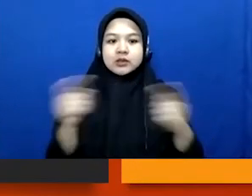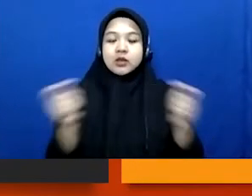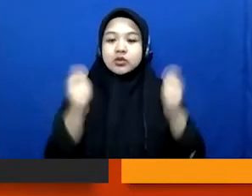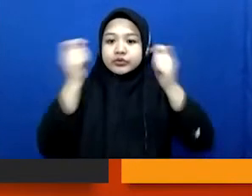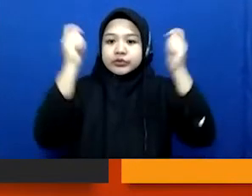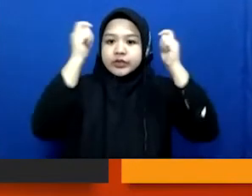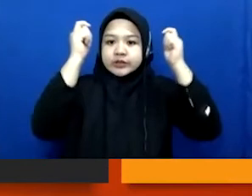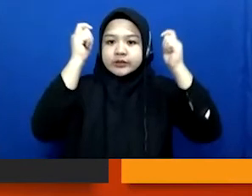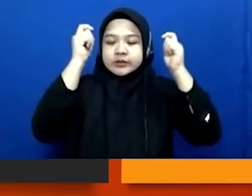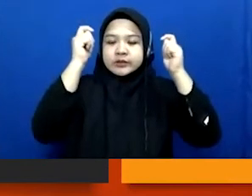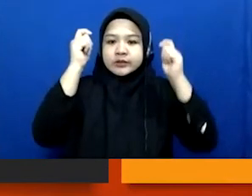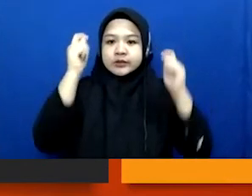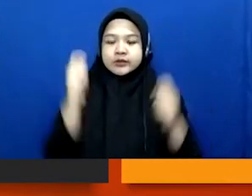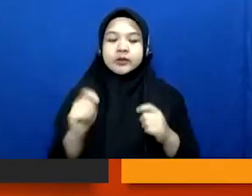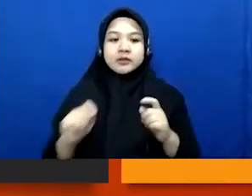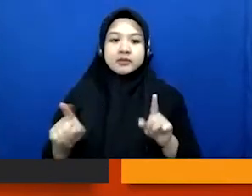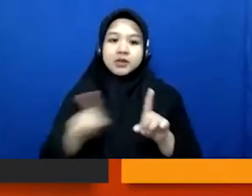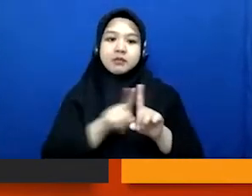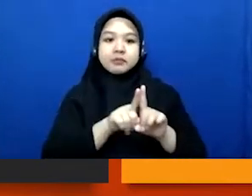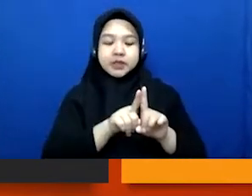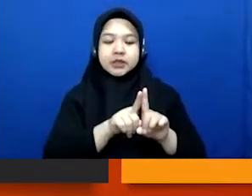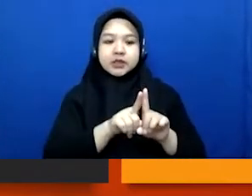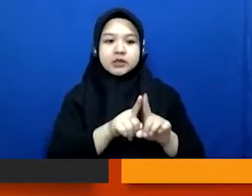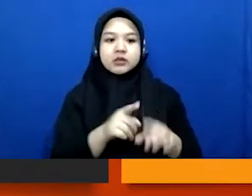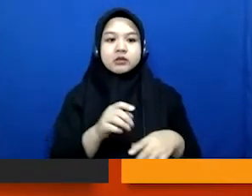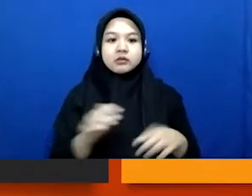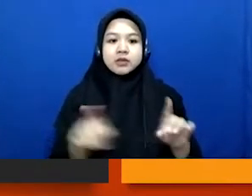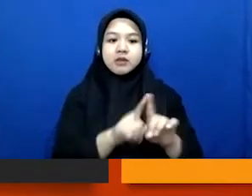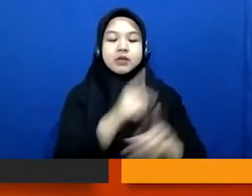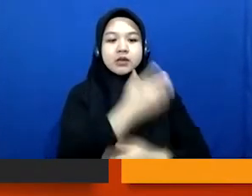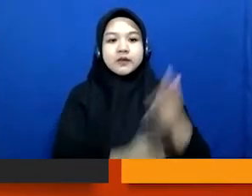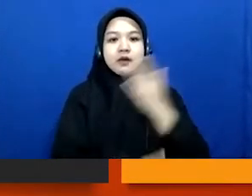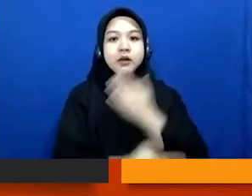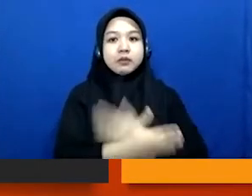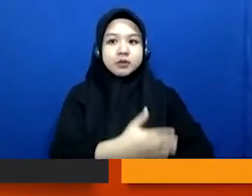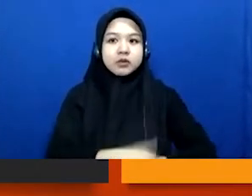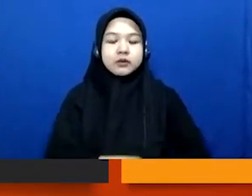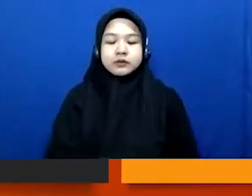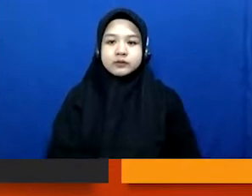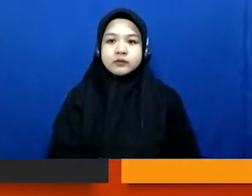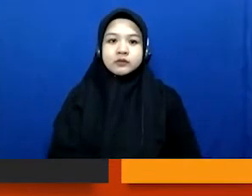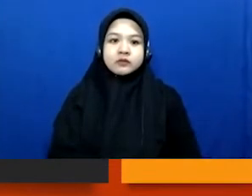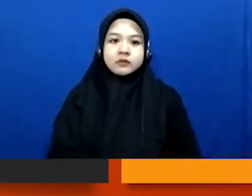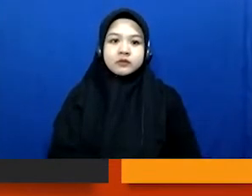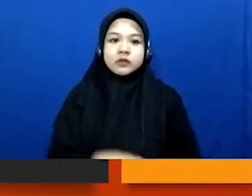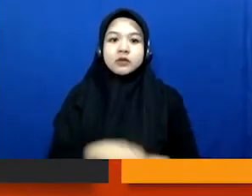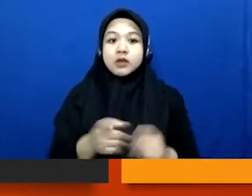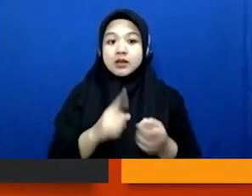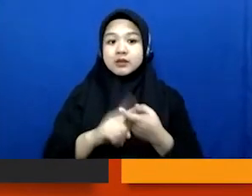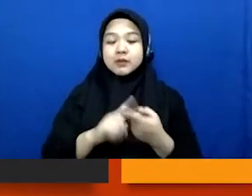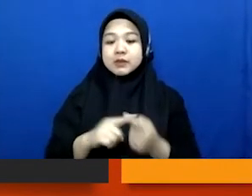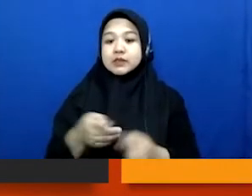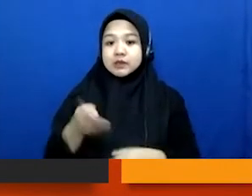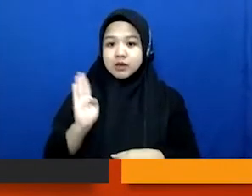pendamping dalam mendampingi di fable ini yang dilakukan oleh teman-teman sigap